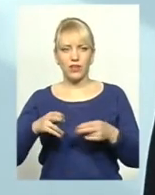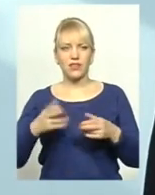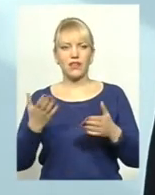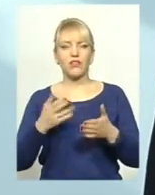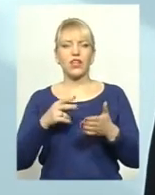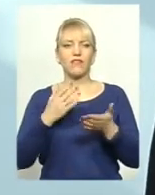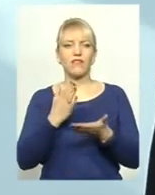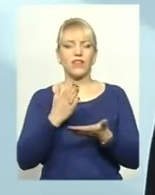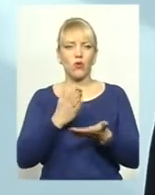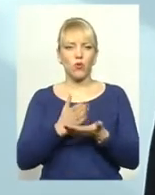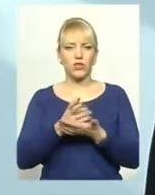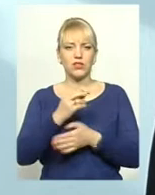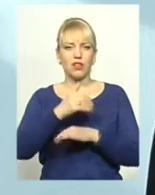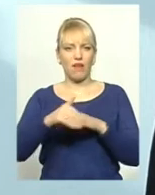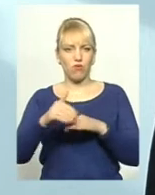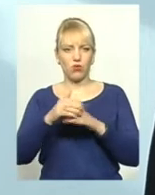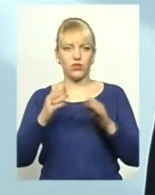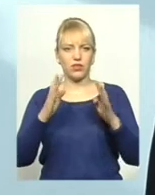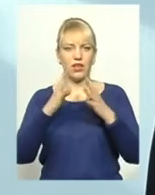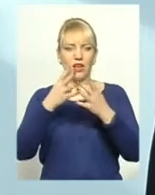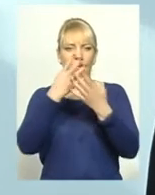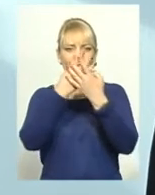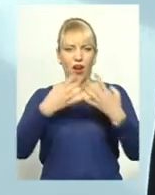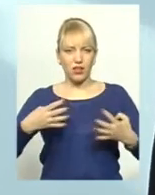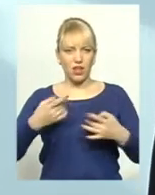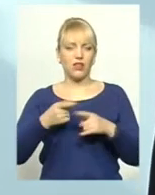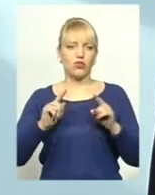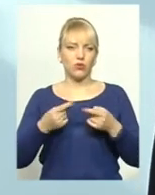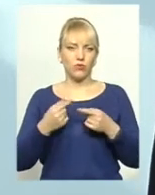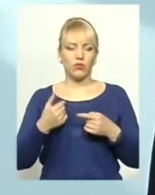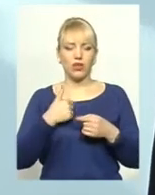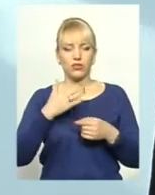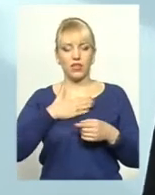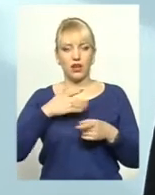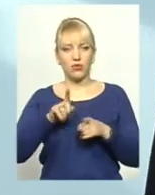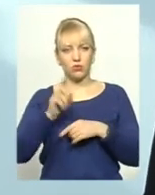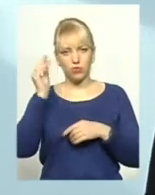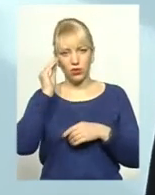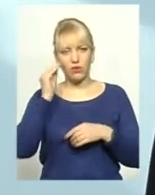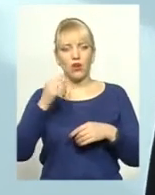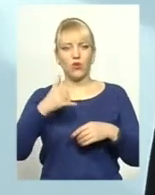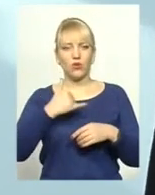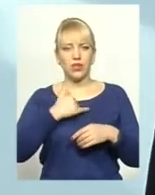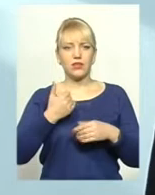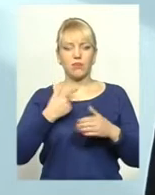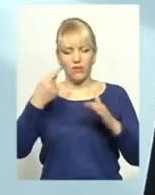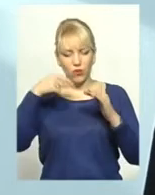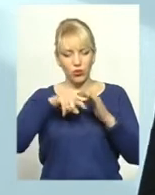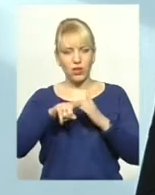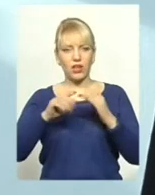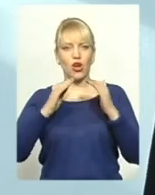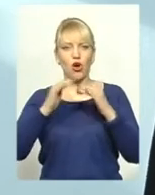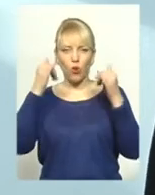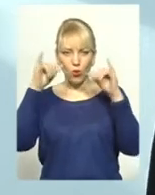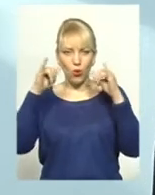керівництво теперішньому притулку, і от ми долучилися і допомагаємо, зараз ми будуємо всередині в одному з корівників, який знаходиться на